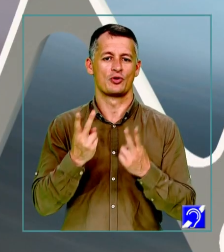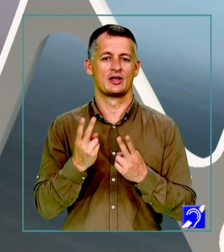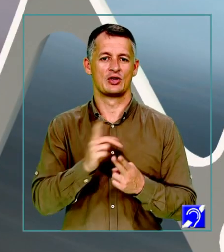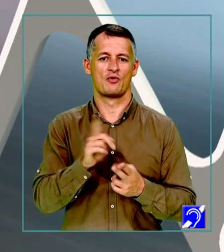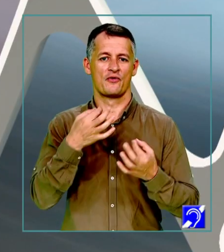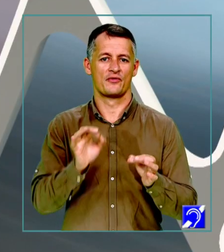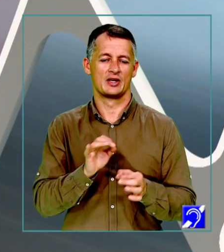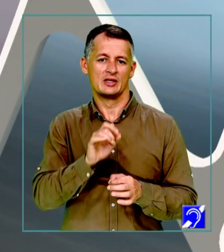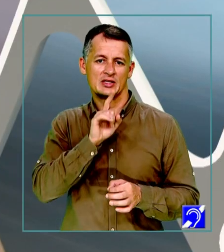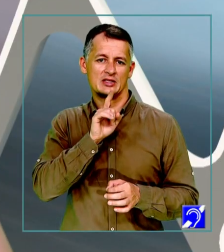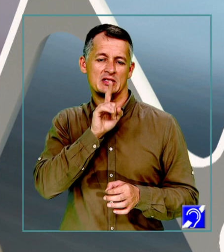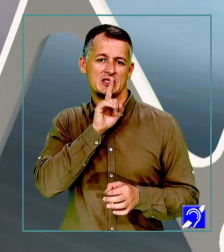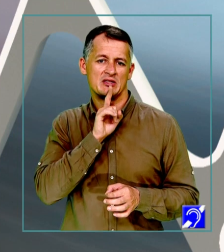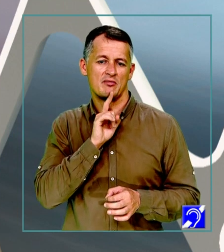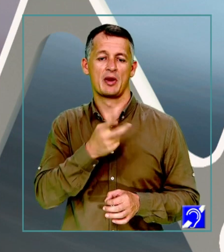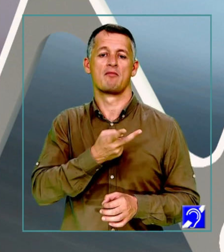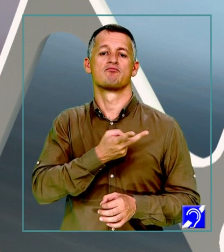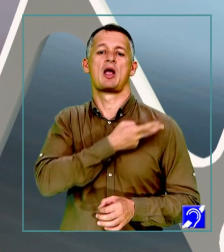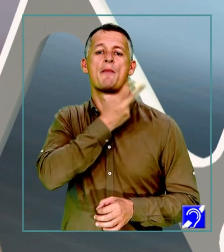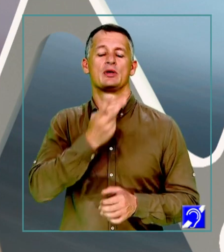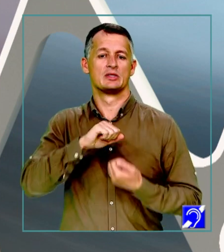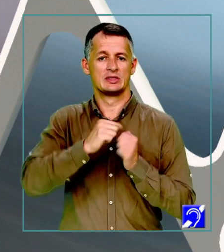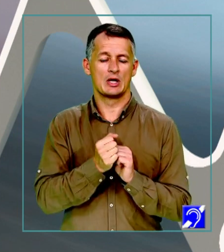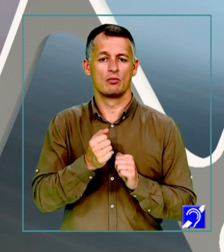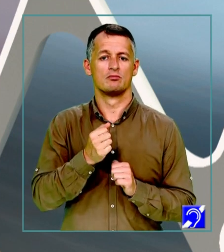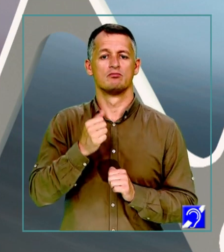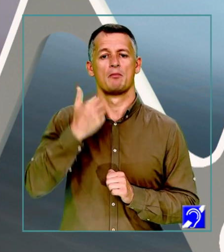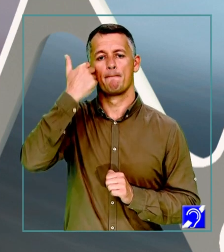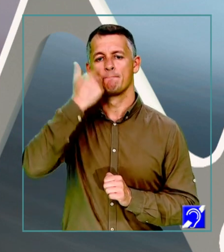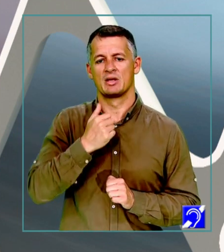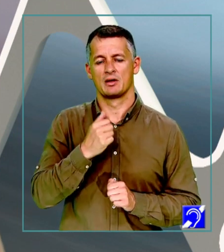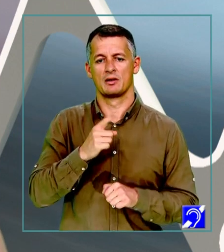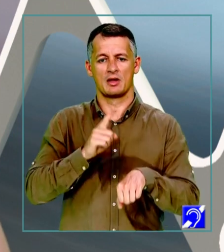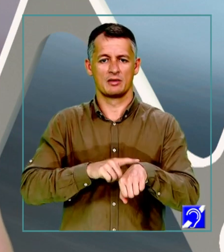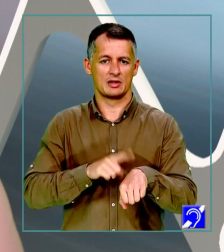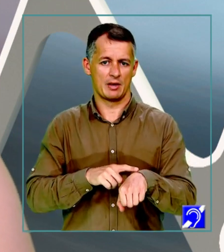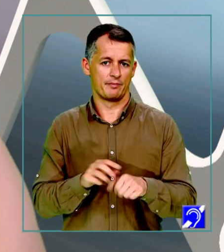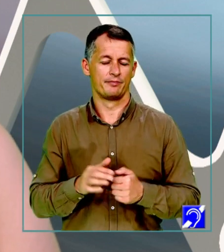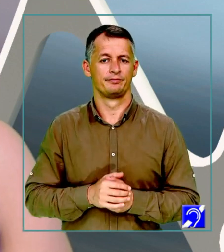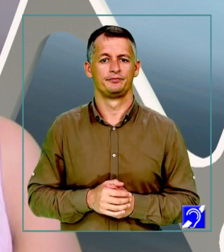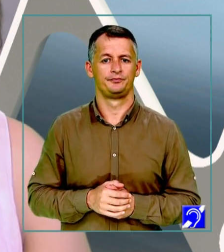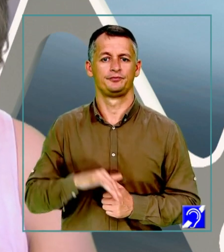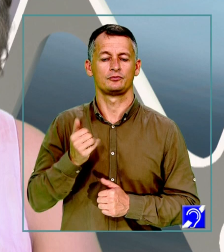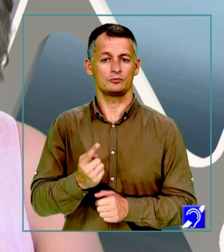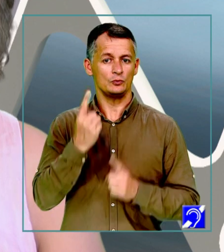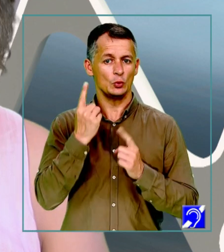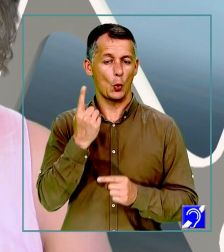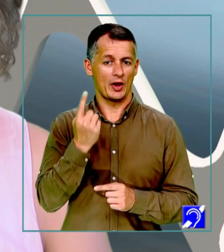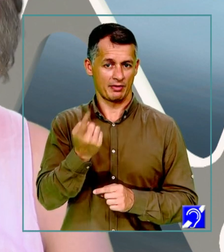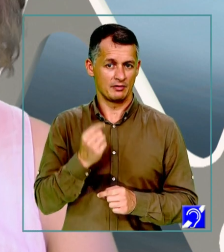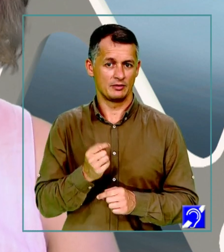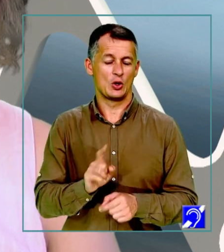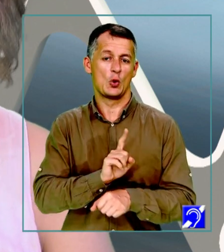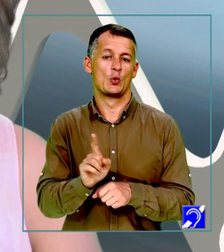considerate simple capricii sau, mai grav, pierdere de vreme, ajungând să fie văzute așa cum merită, una dintre cheile spre